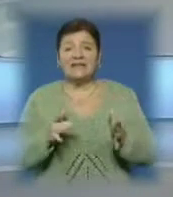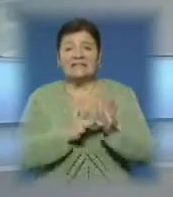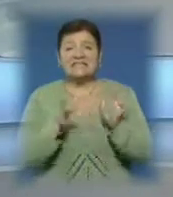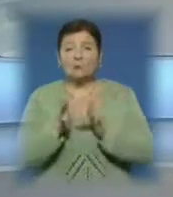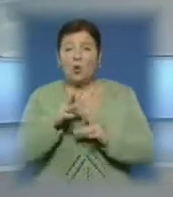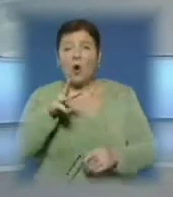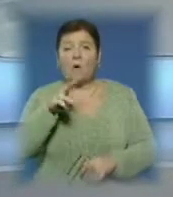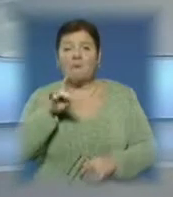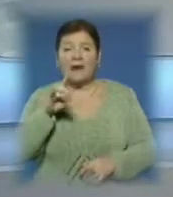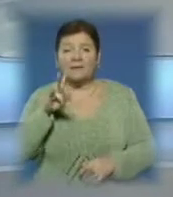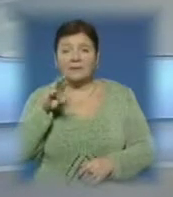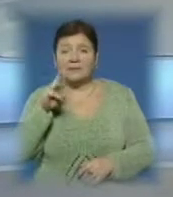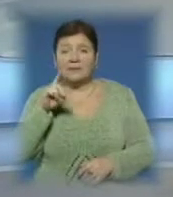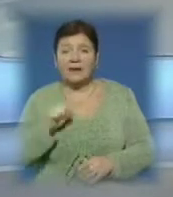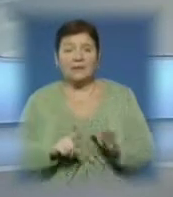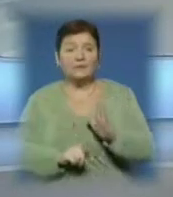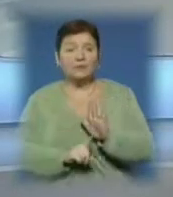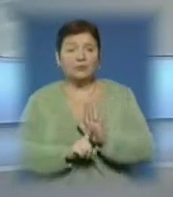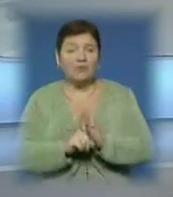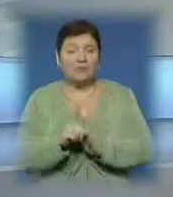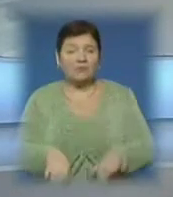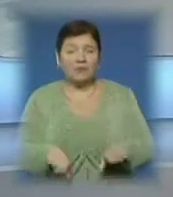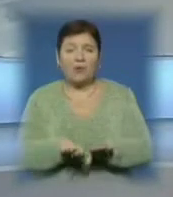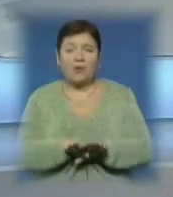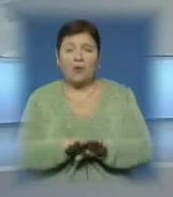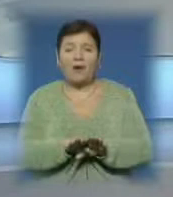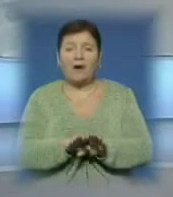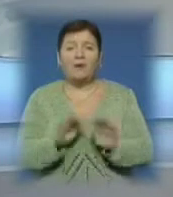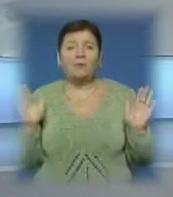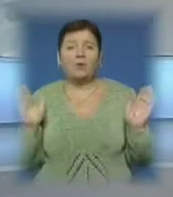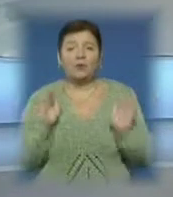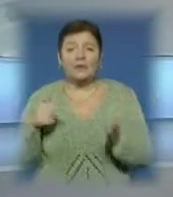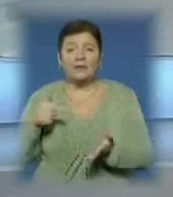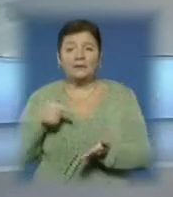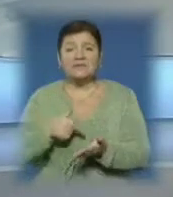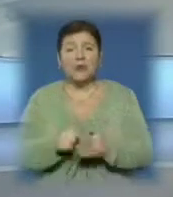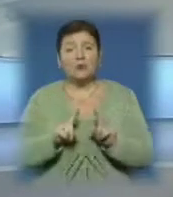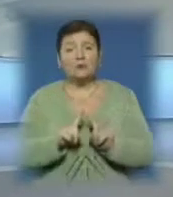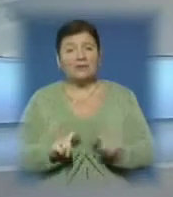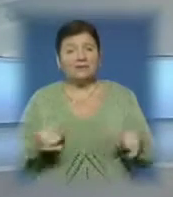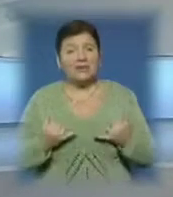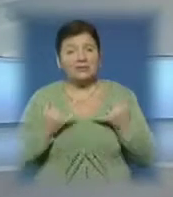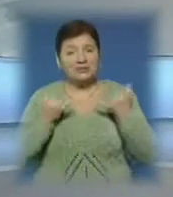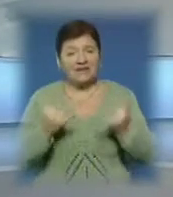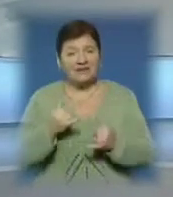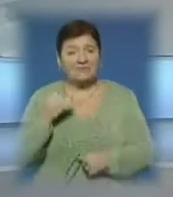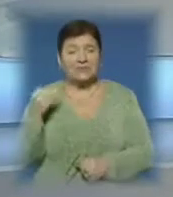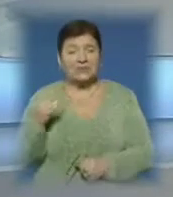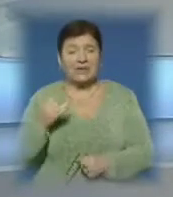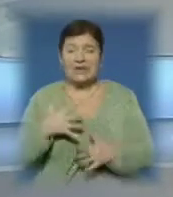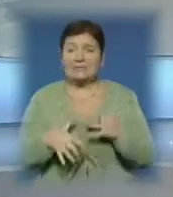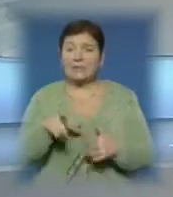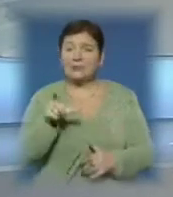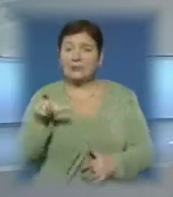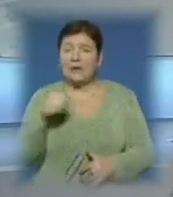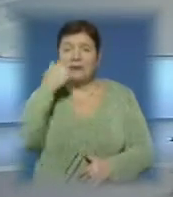Благородний римський воїн, який започаткував капеланство, покровитель містечка. тому тут йому особлива шана в історії та серед людей. На